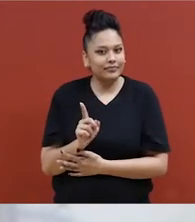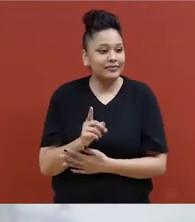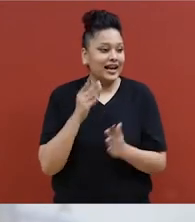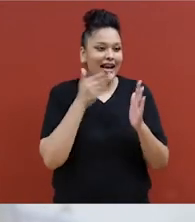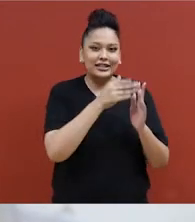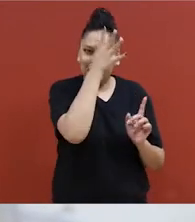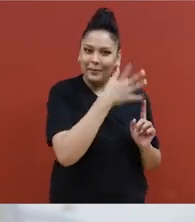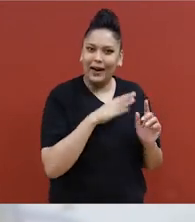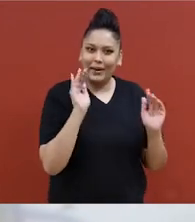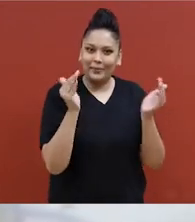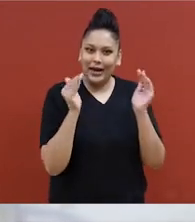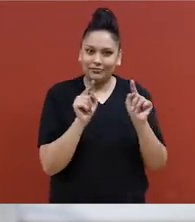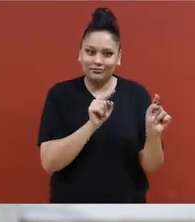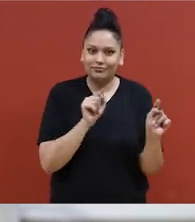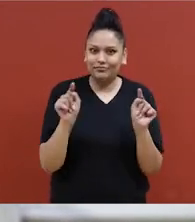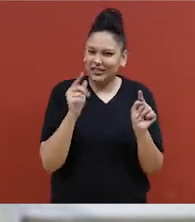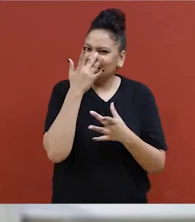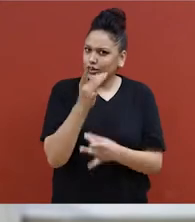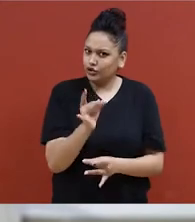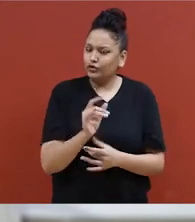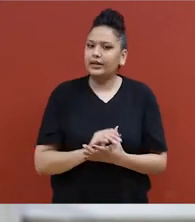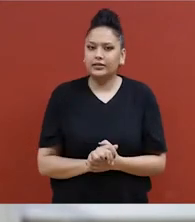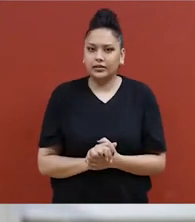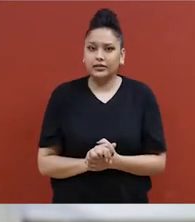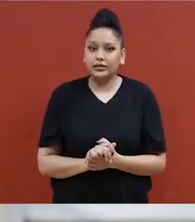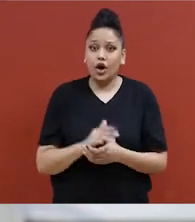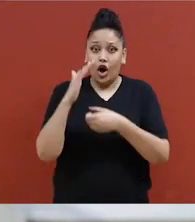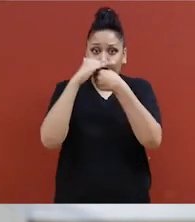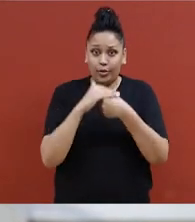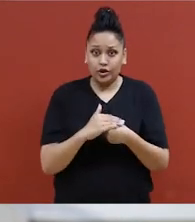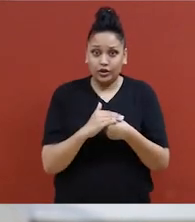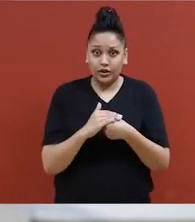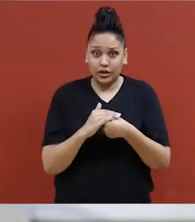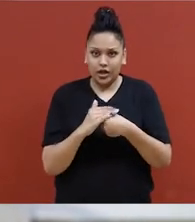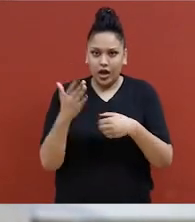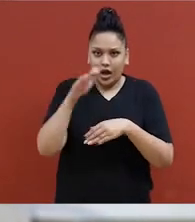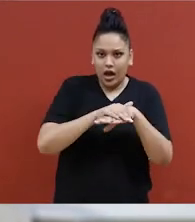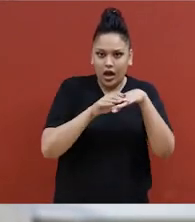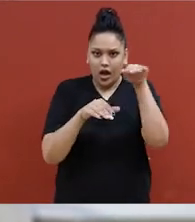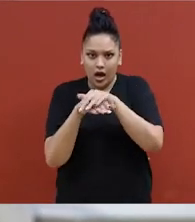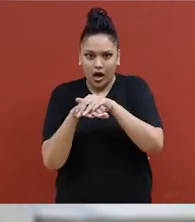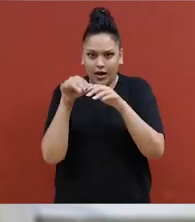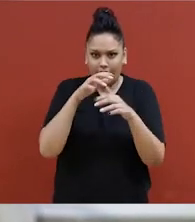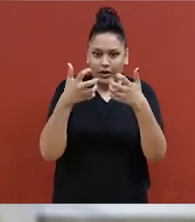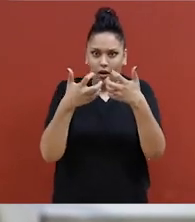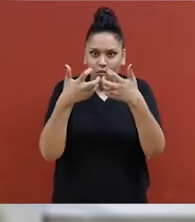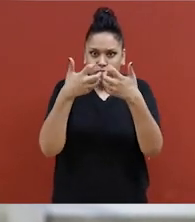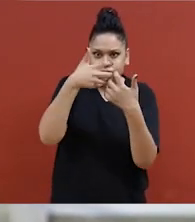Et donc, la nature intersectionnelle de l'oppression est vraiment évidente.